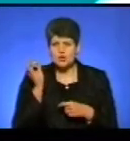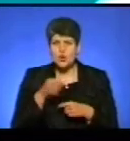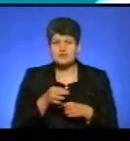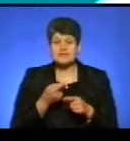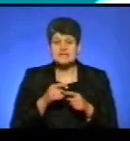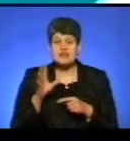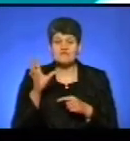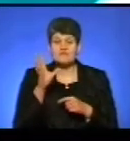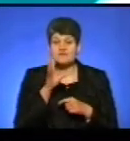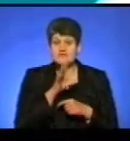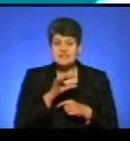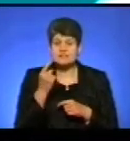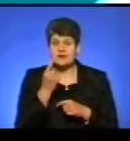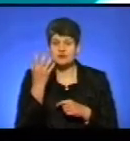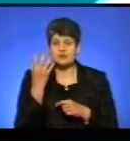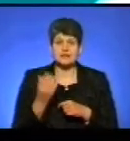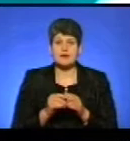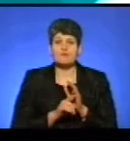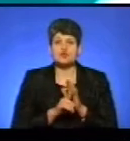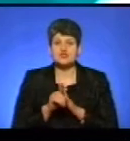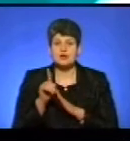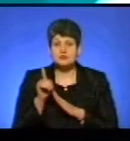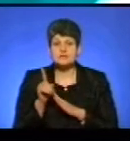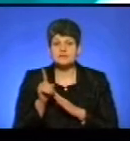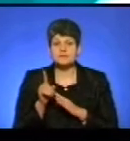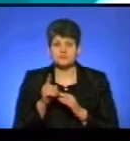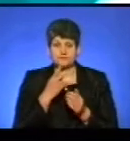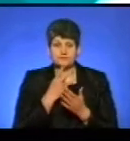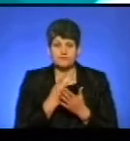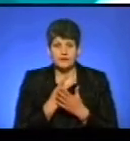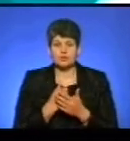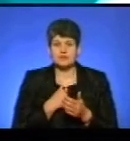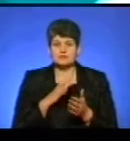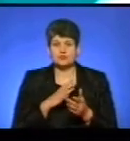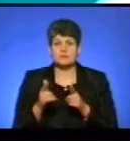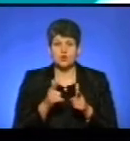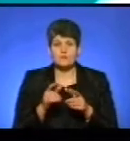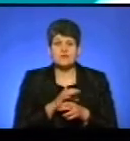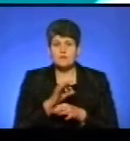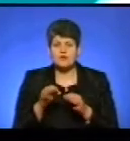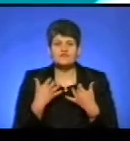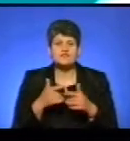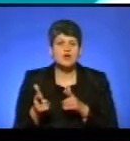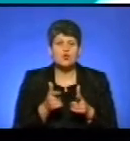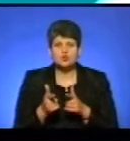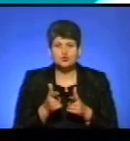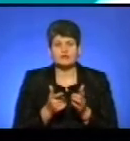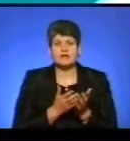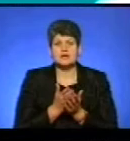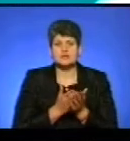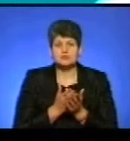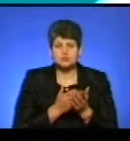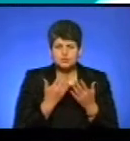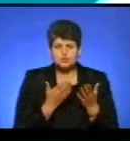І це все з першого дня почалося даватися в знаки. У нас були підготовлені проекти вже готові на інфраструктурну